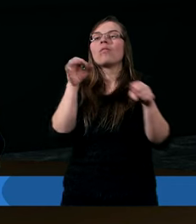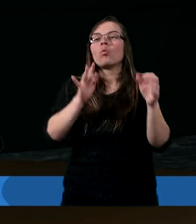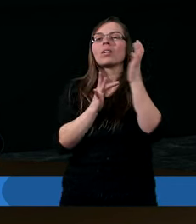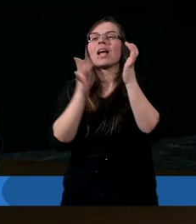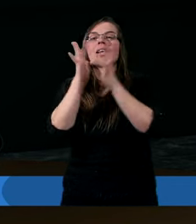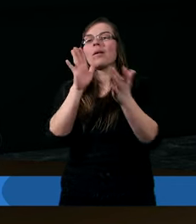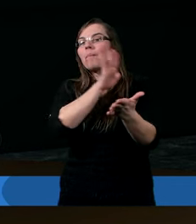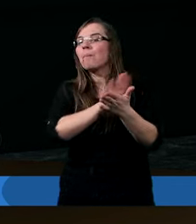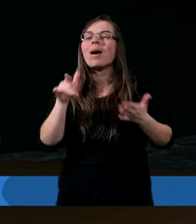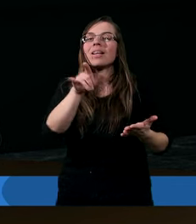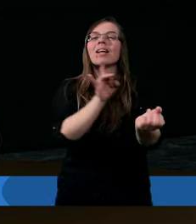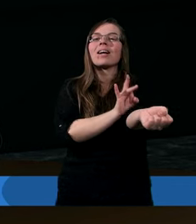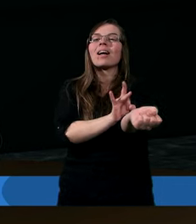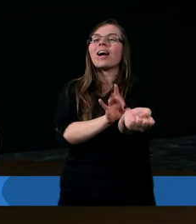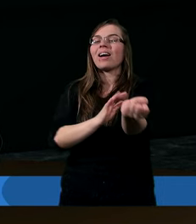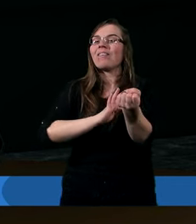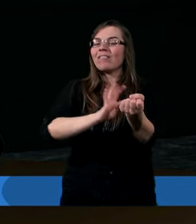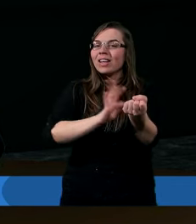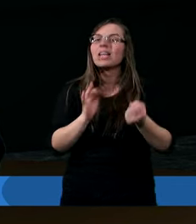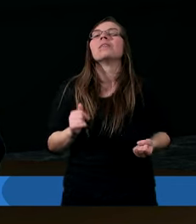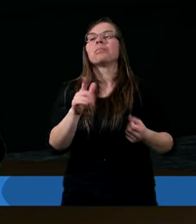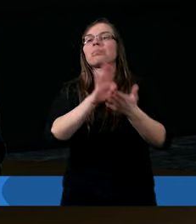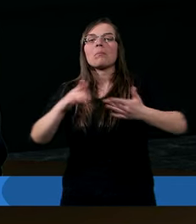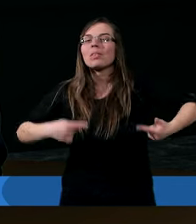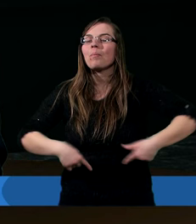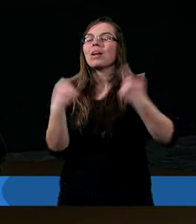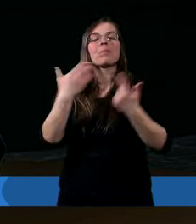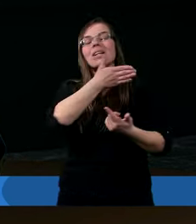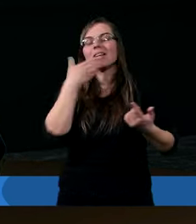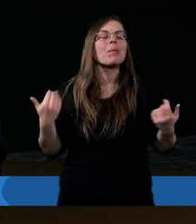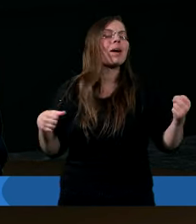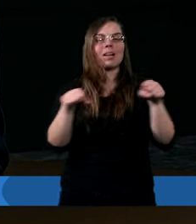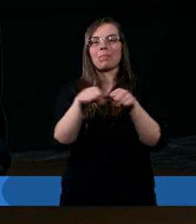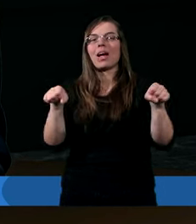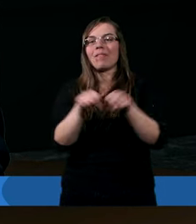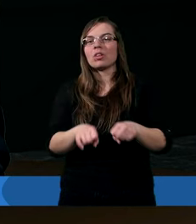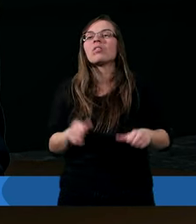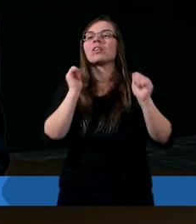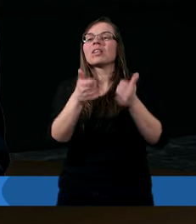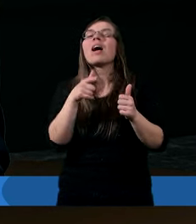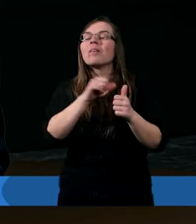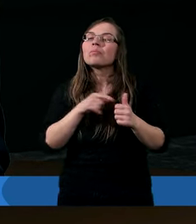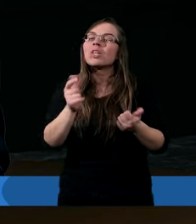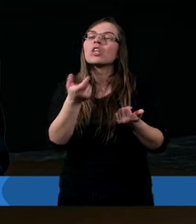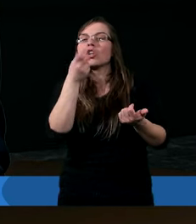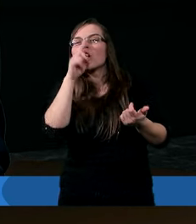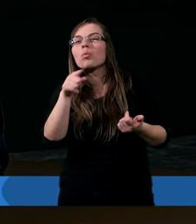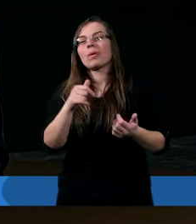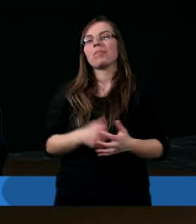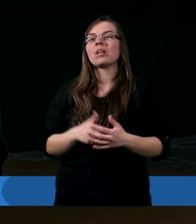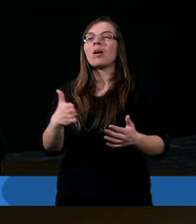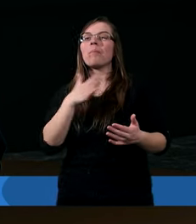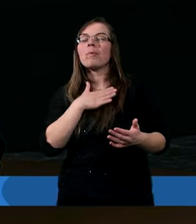Jezusa. Bez tej krwi i bez tego przekonania nie ma sprawiedliwości. A to jest dzieło Ducha Świętego.